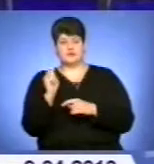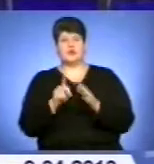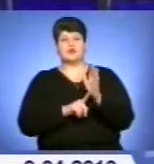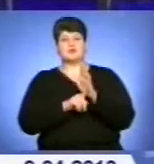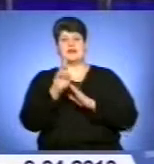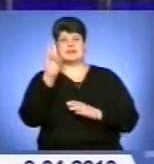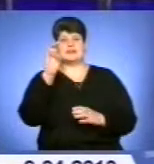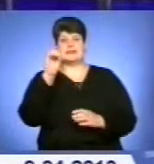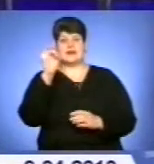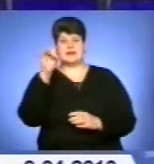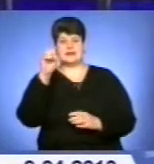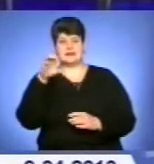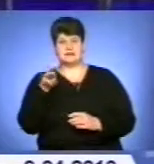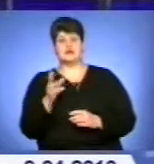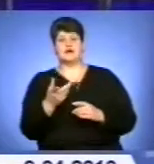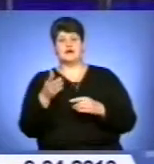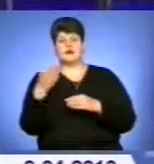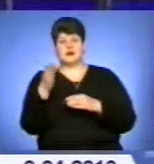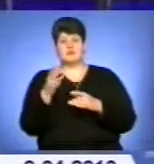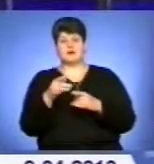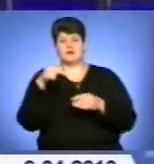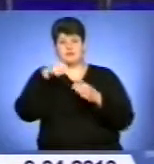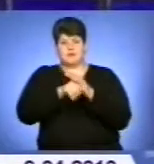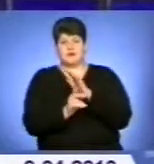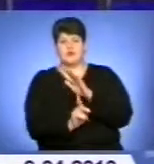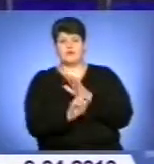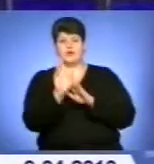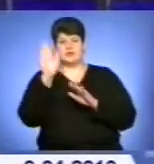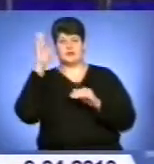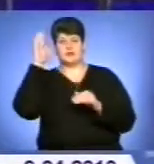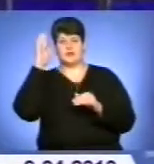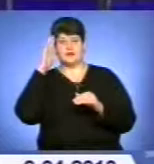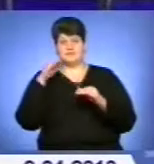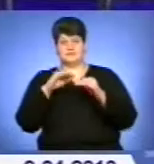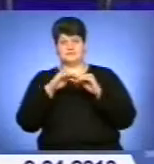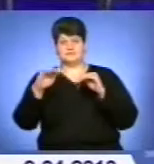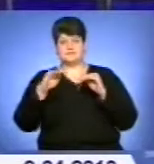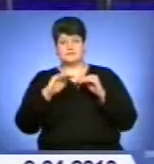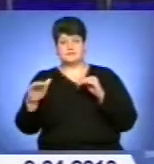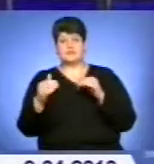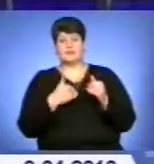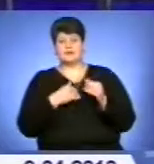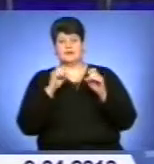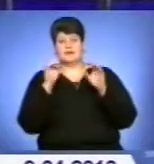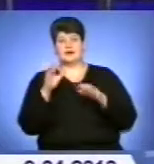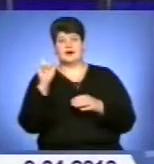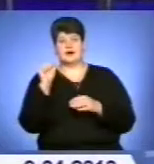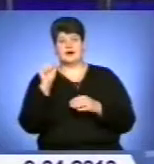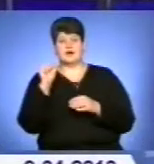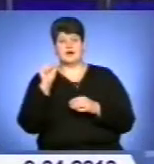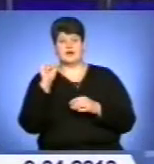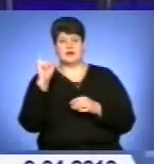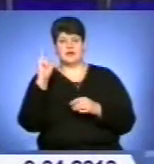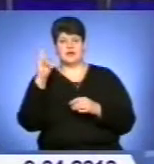нерест. Риба виходить з глибокої води на мілководя для відкладання ікри. Є менш активною, швидше йде на гачок. У цей